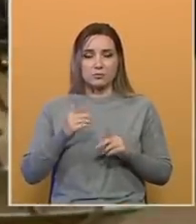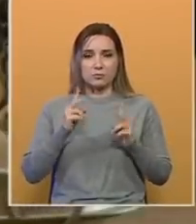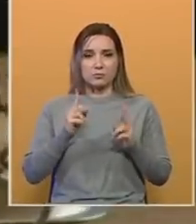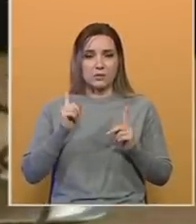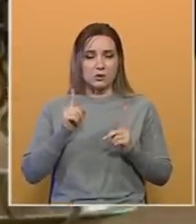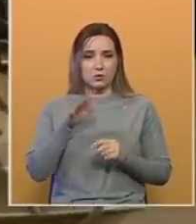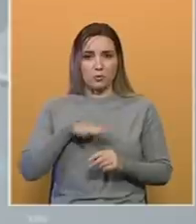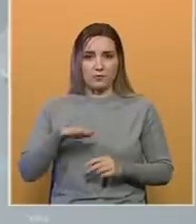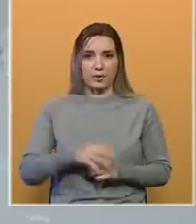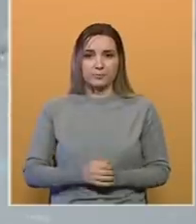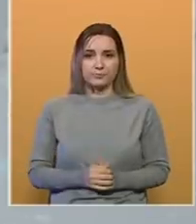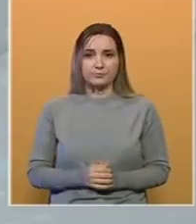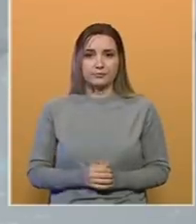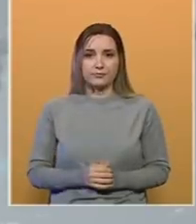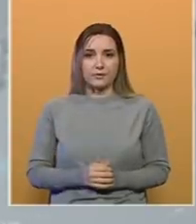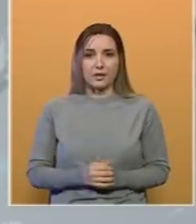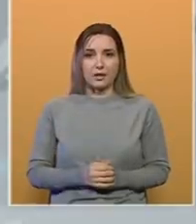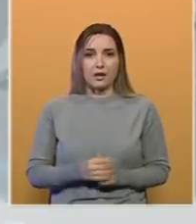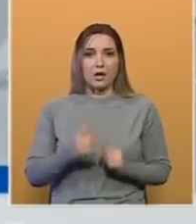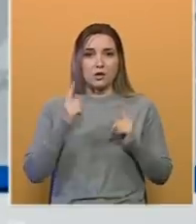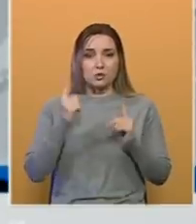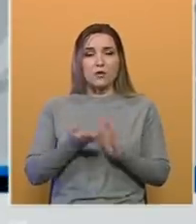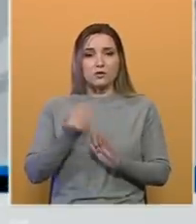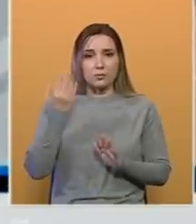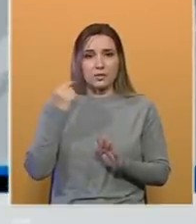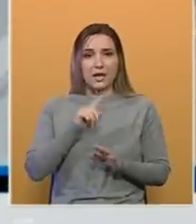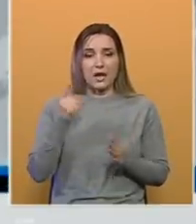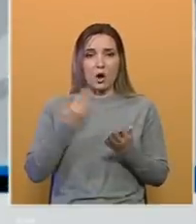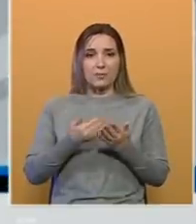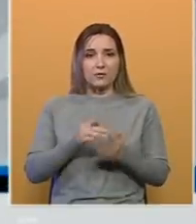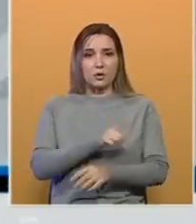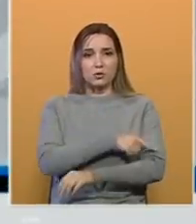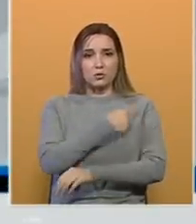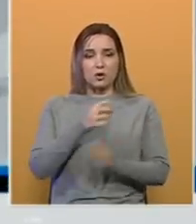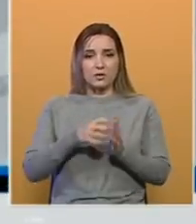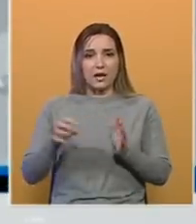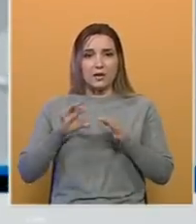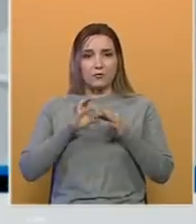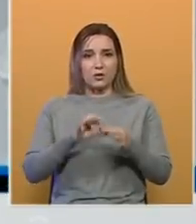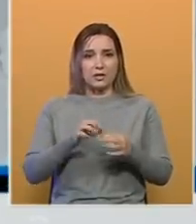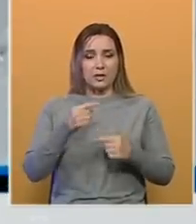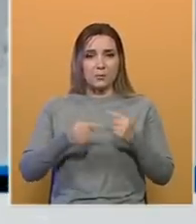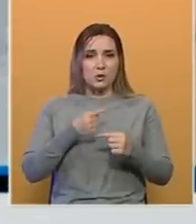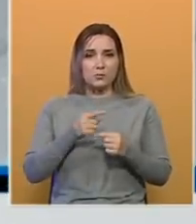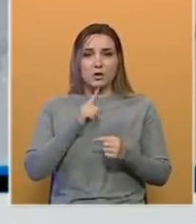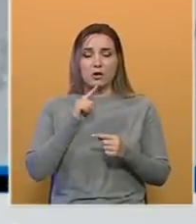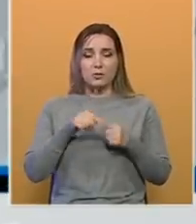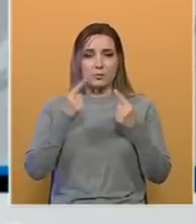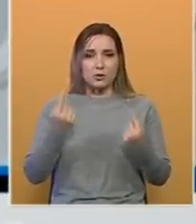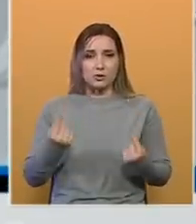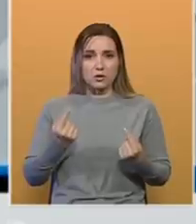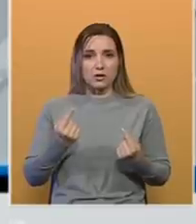Bosni i Hercegovini. Jer su prvi o stepeni sudovi i ranije neopravdano dugotrajno vodili postupke, a u čemu postoje